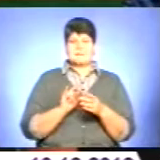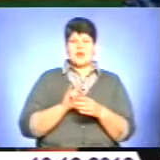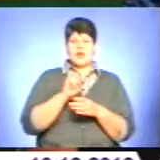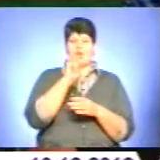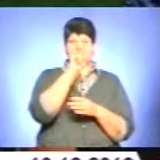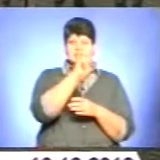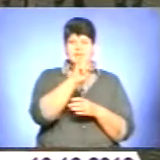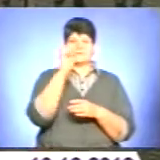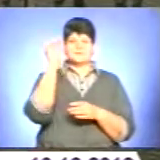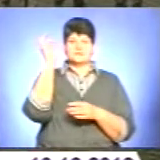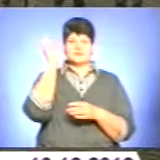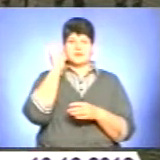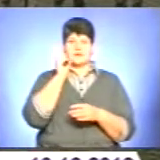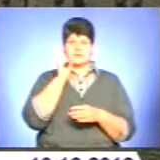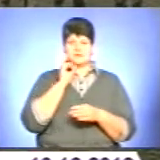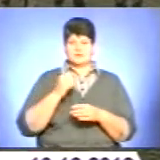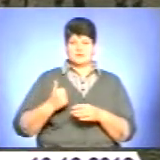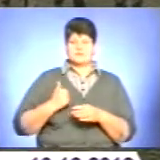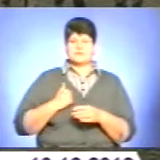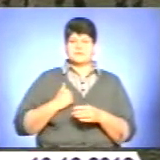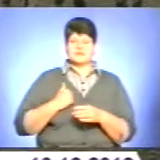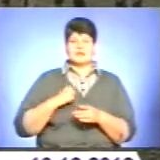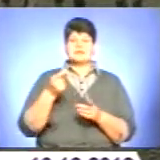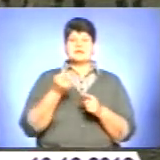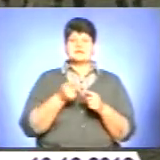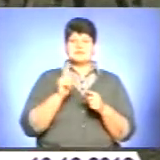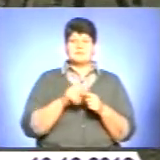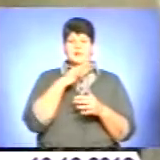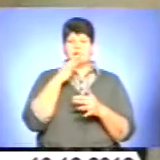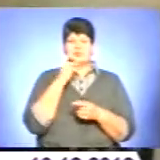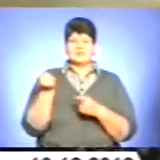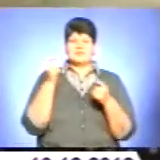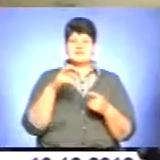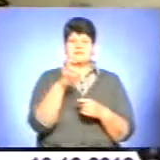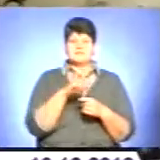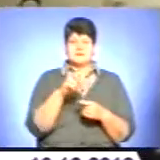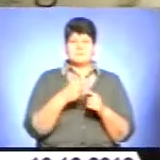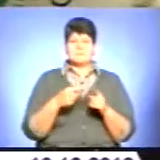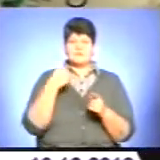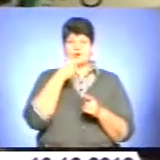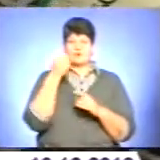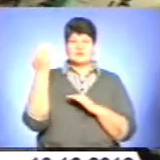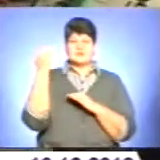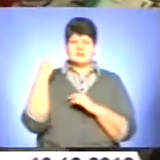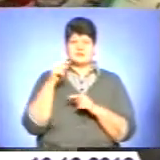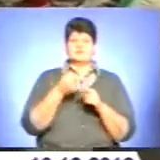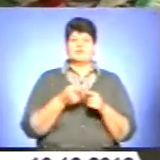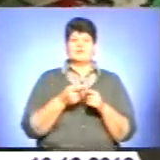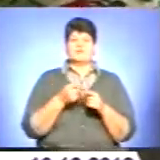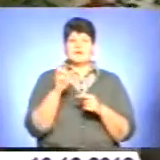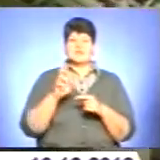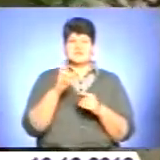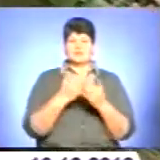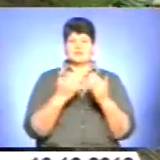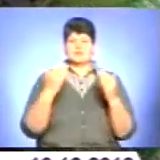німецького війська. Значну частину представленої колекції привіз Микола Проців із Бережан. Півроку тому у місцевому краєзнавчому музеї під час